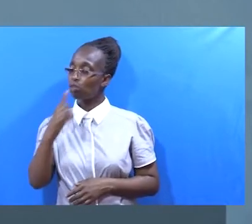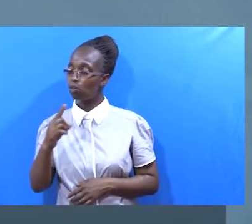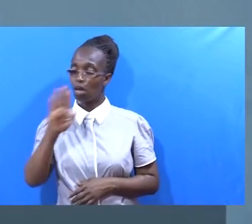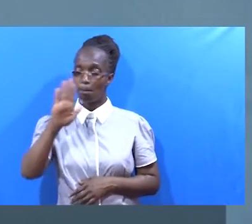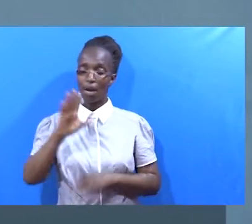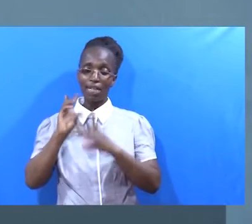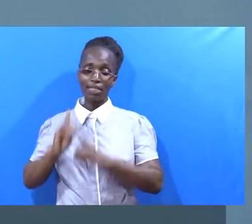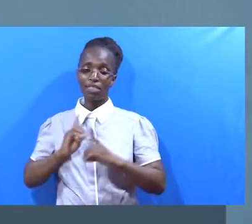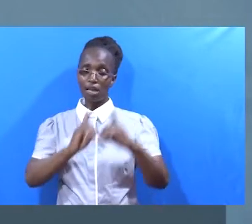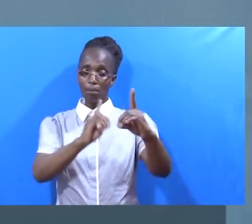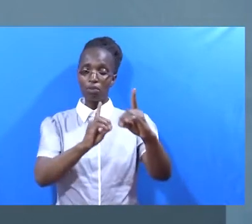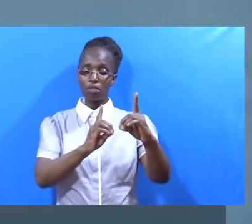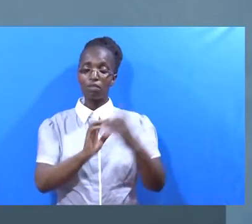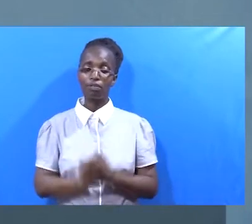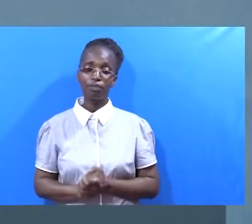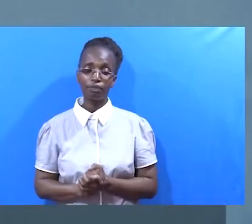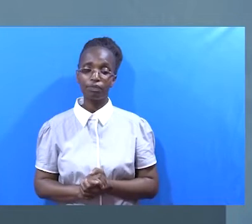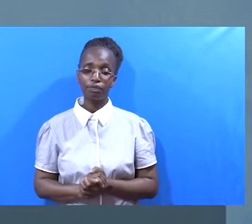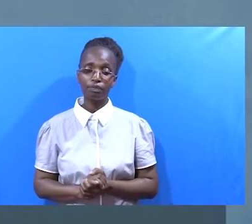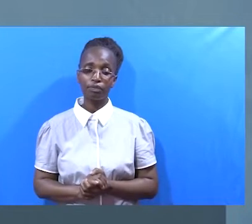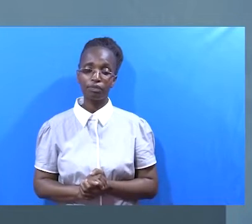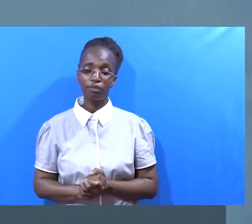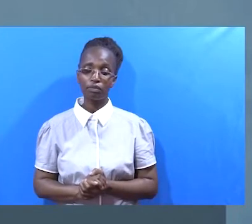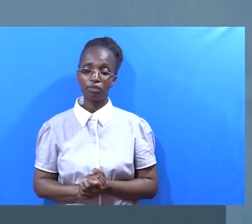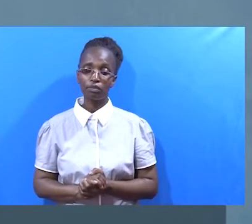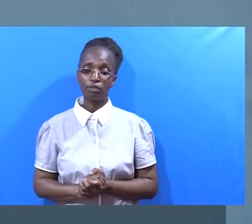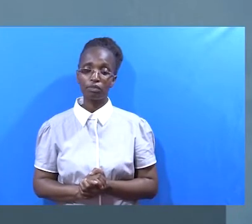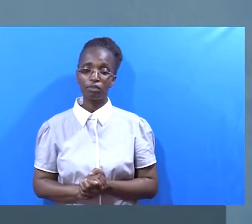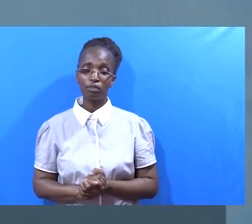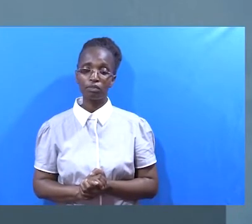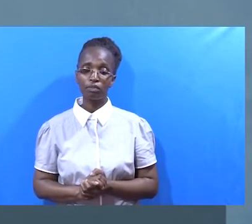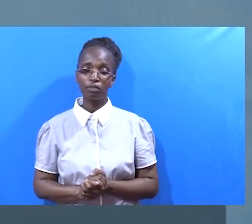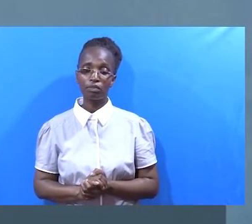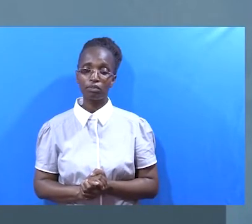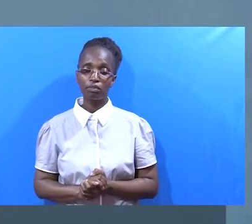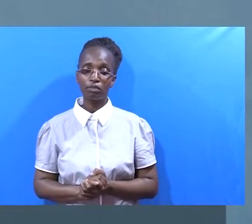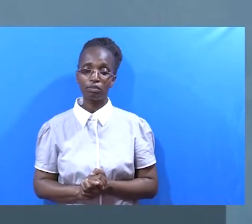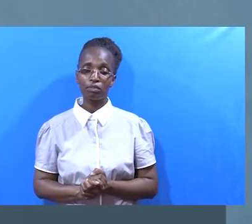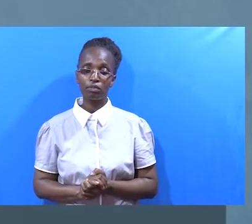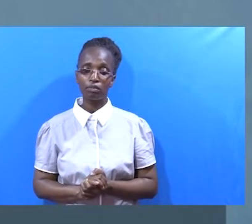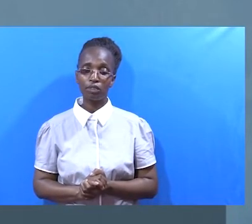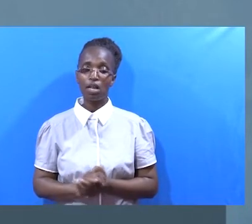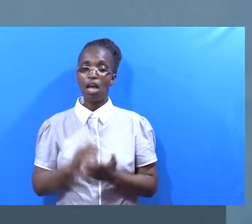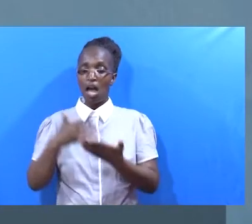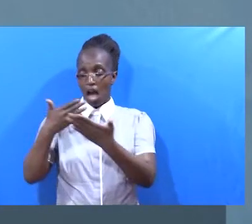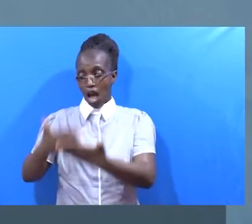Aliwambia wanafuzi wake hivi Katika mstari huo Wakumi na tano